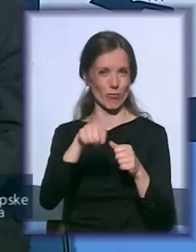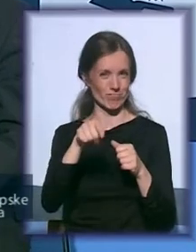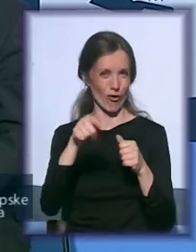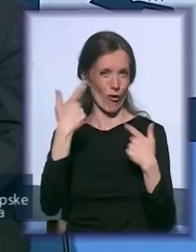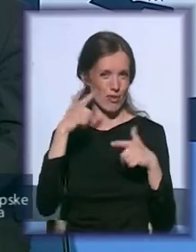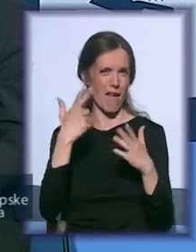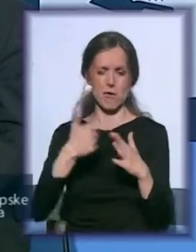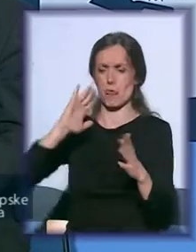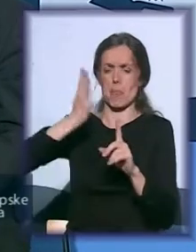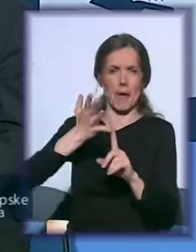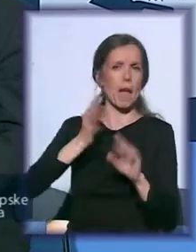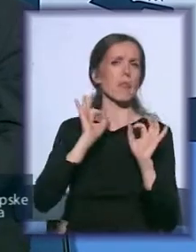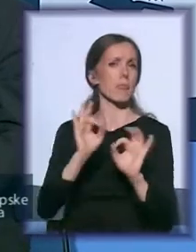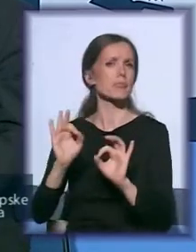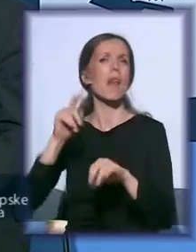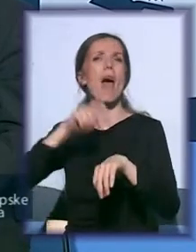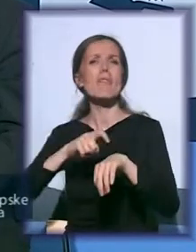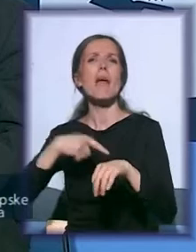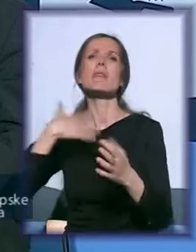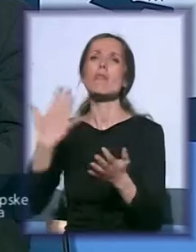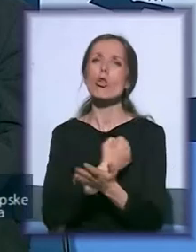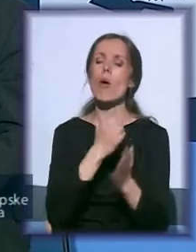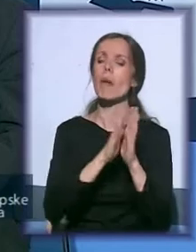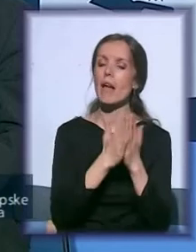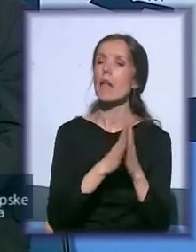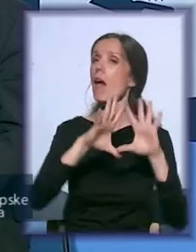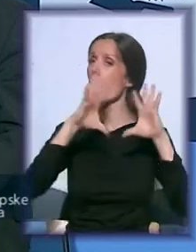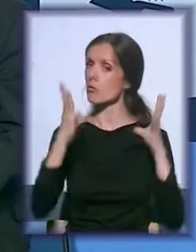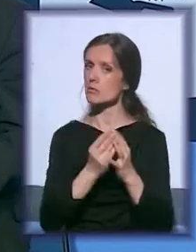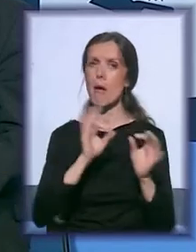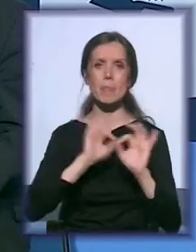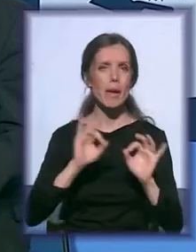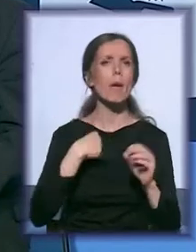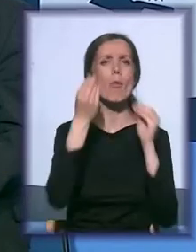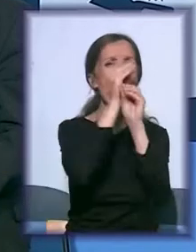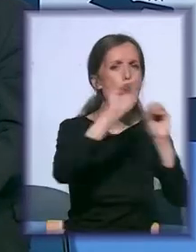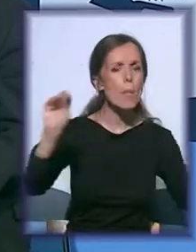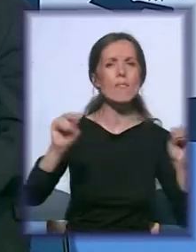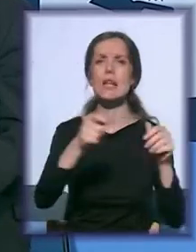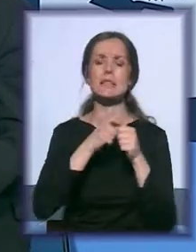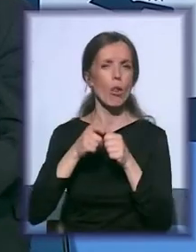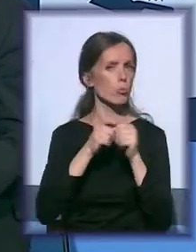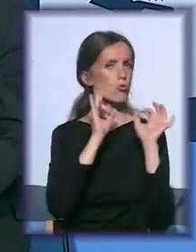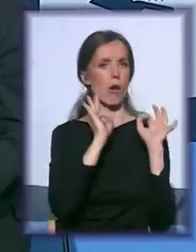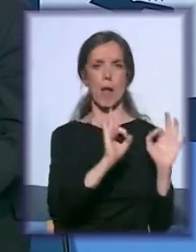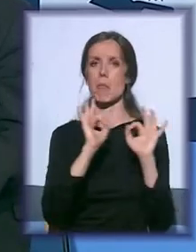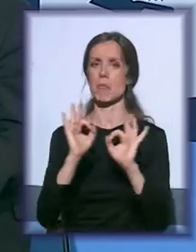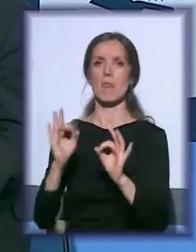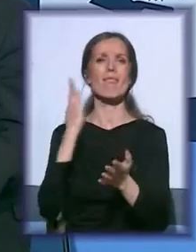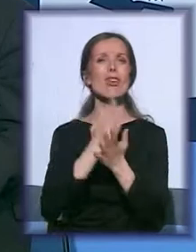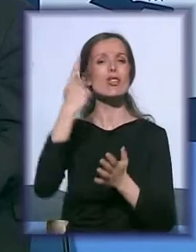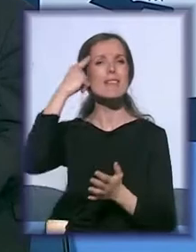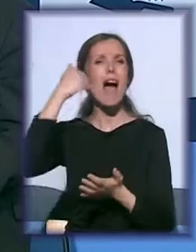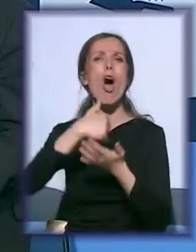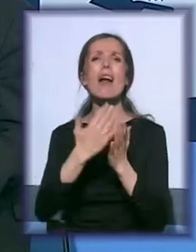na vreme dobili i kataloge, uradili smo se celu pripremu, obavestili udruženja, već se znao i